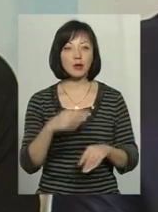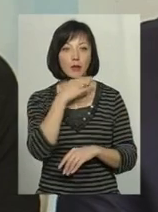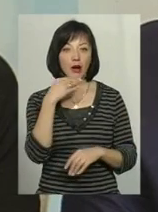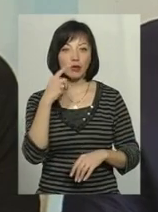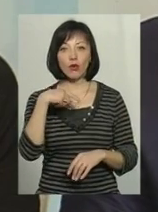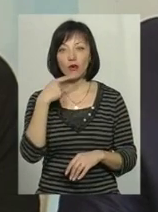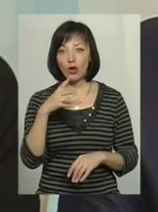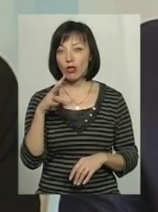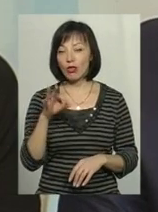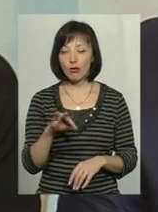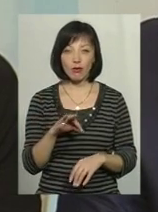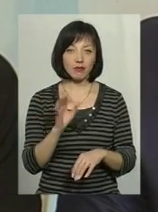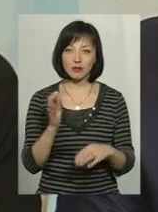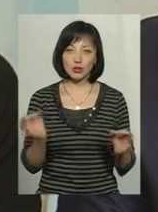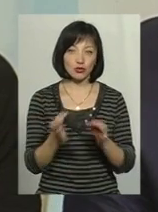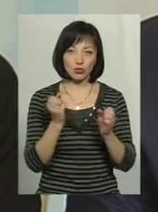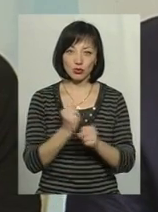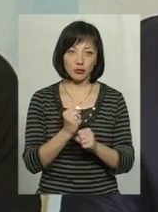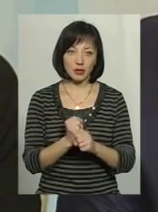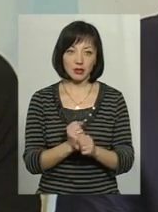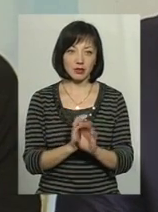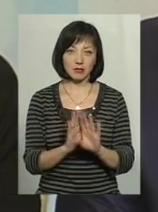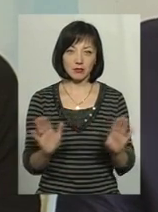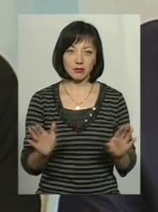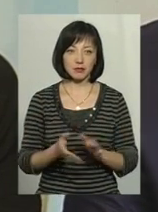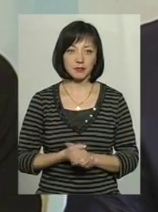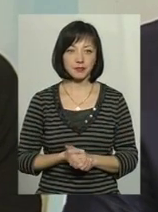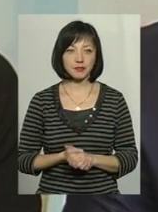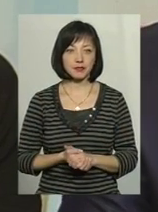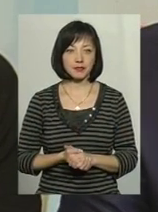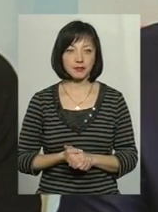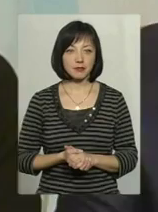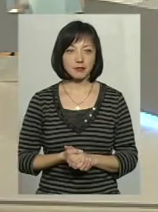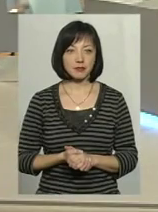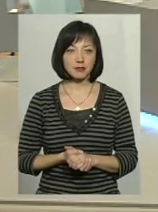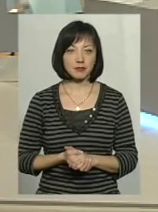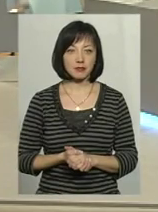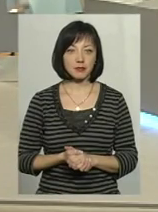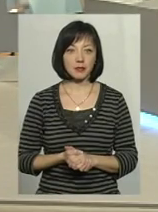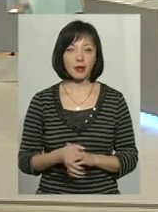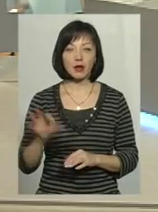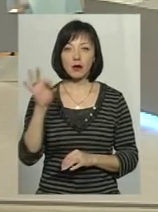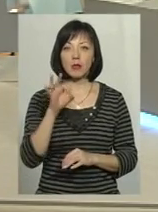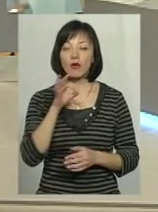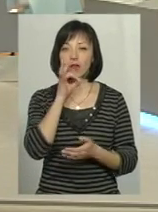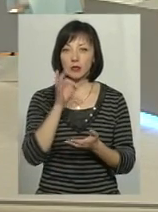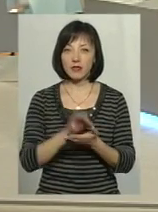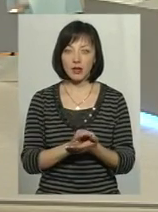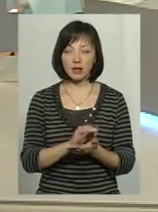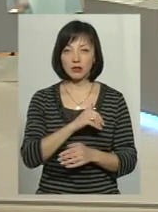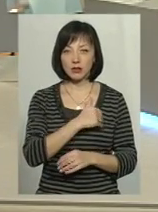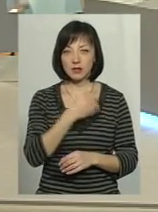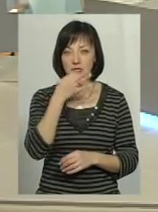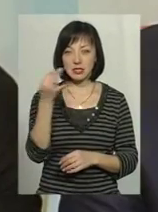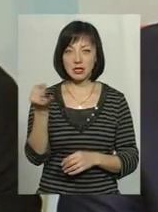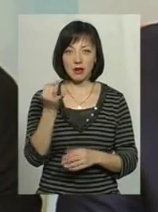це говорити, але не можемо нічого з цим робити, навіть якщо це виявиться правдою. І що стосовно відповідальності, я хотів би зазначити, там теж